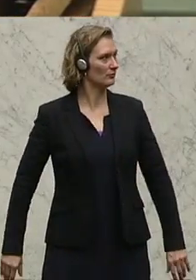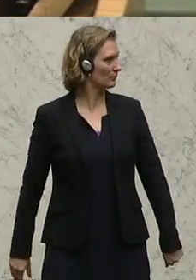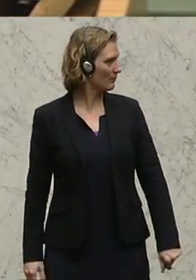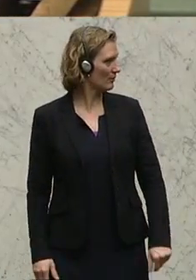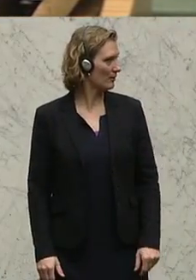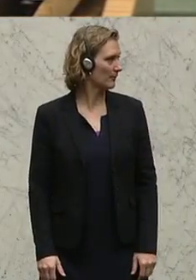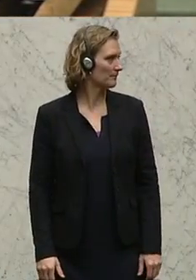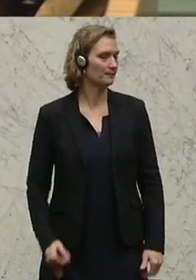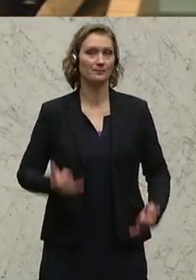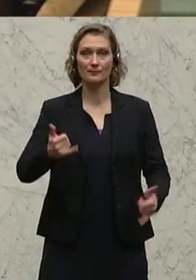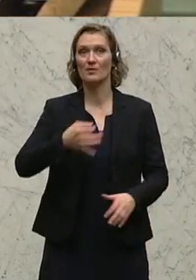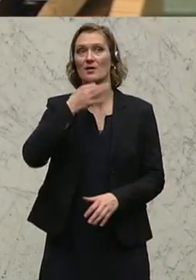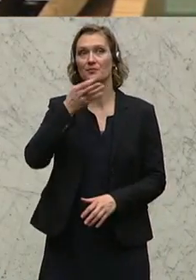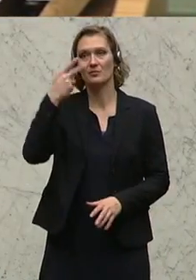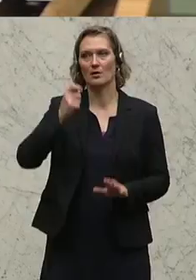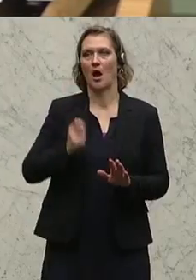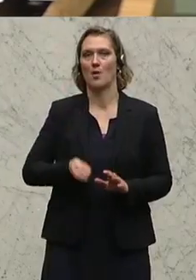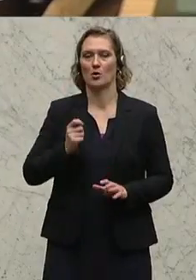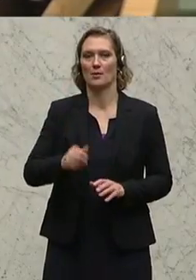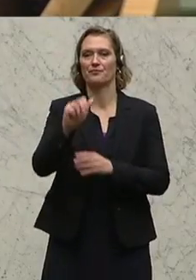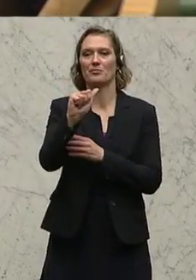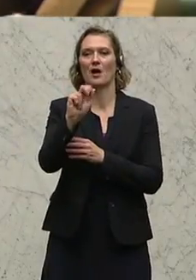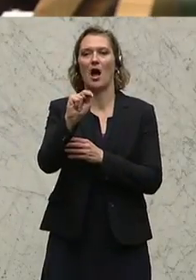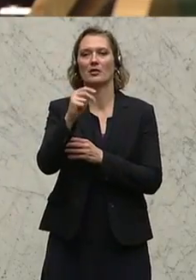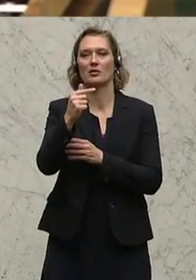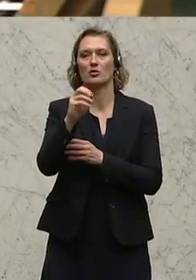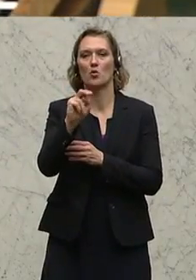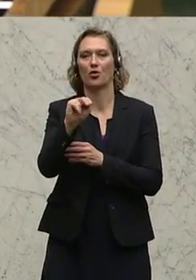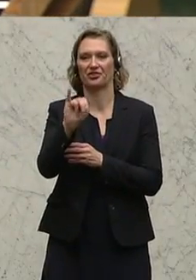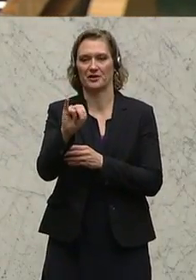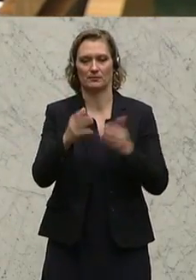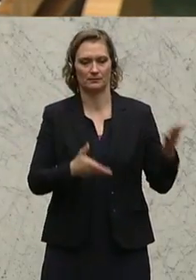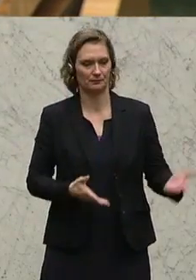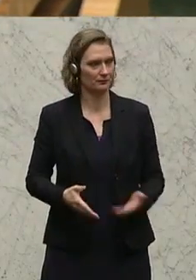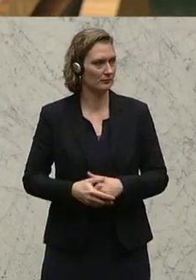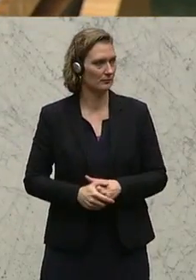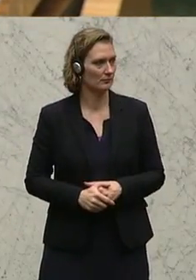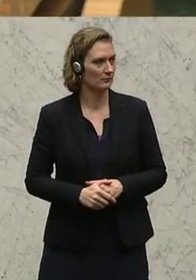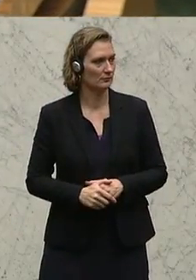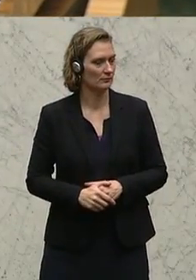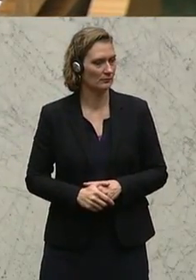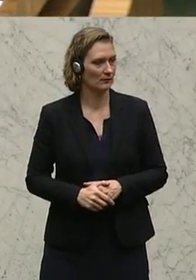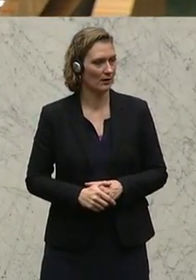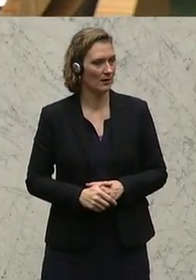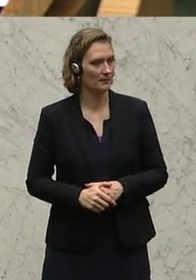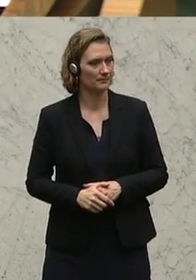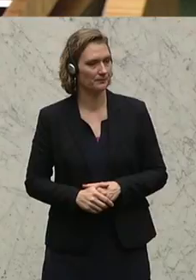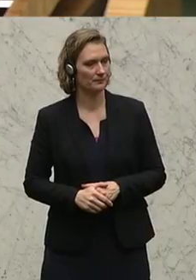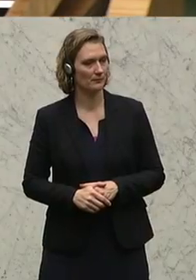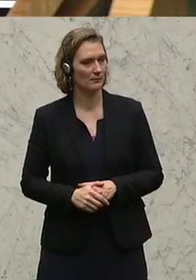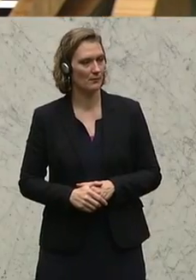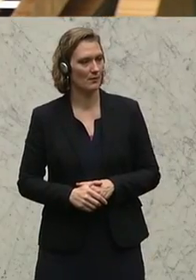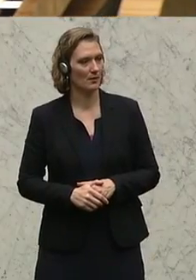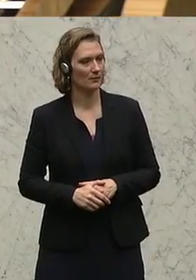Norton Yilmaz von der SPÖ kritisiert, dass es in Österreich immer noch zu wenige Forscherinnen gebe. Seitdem das